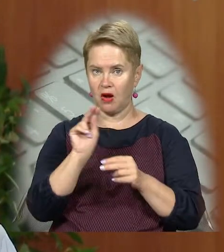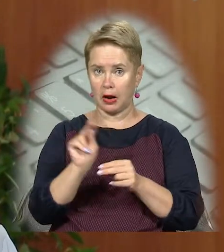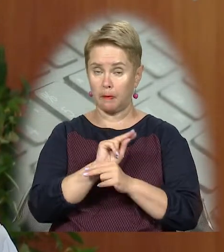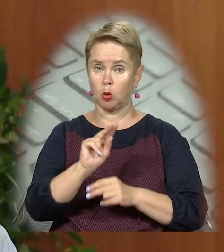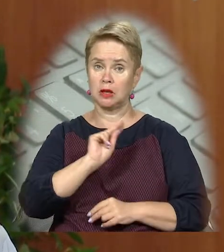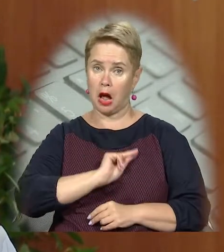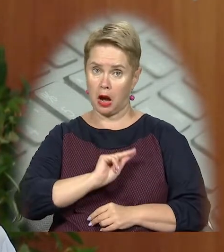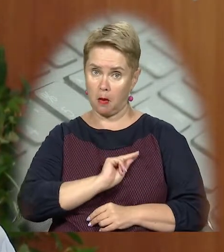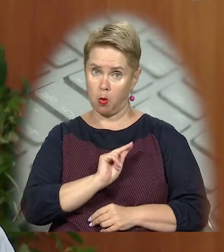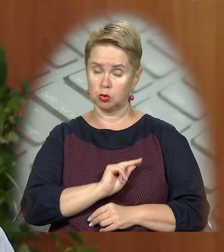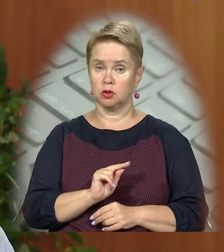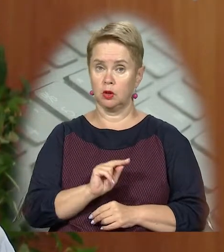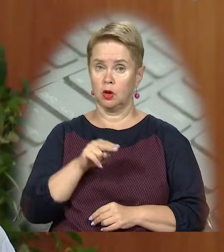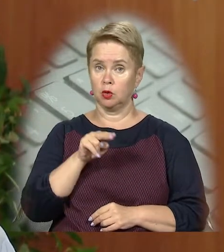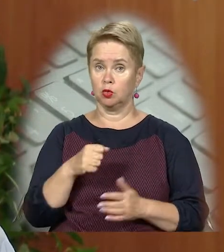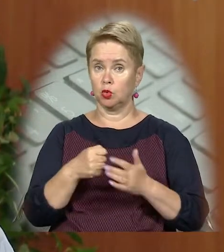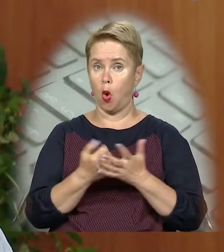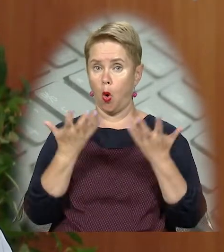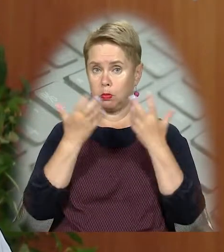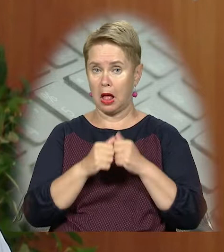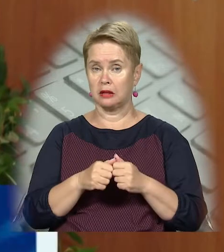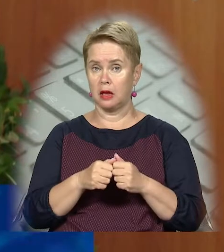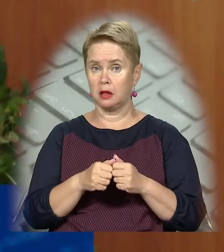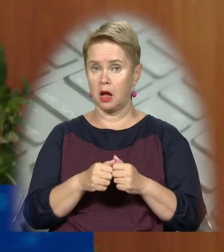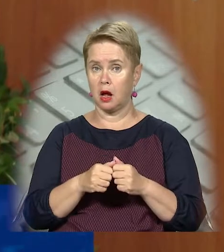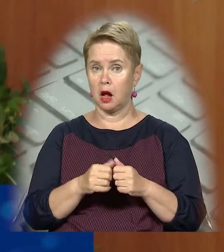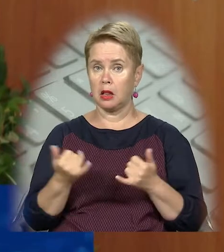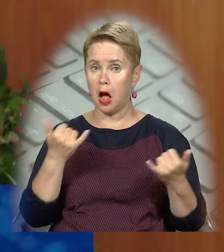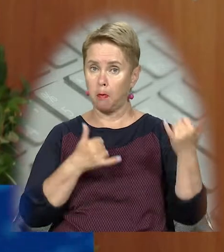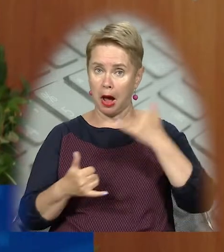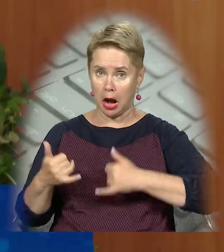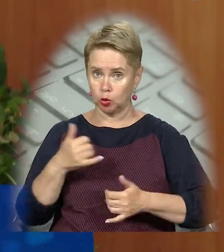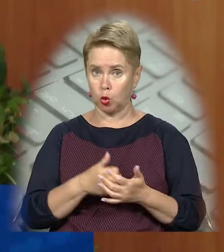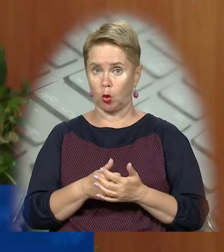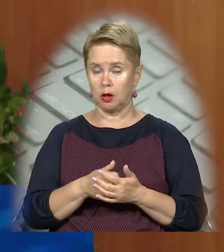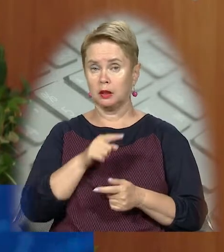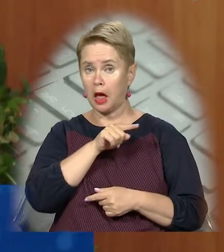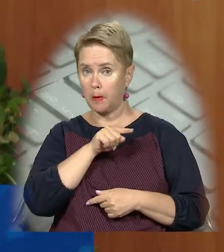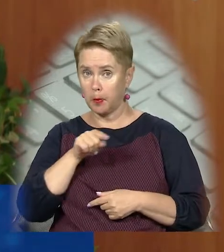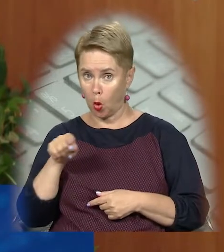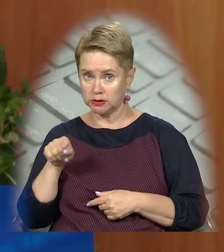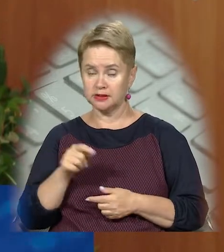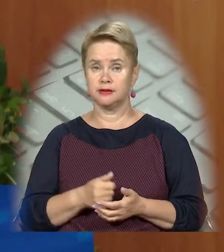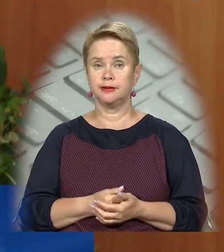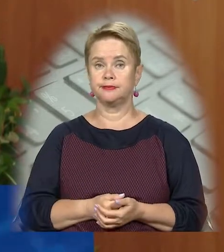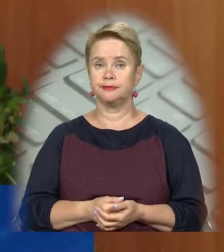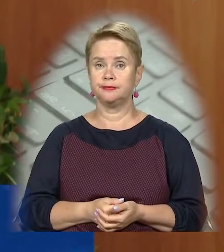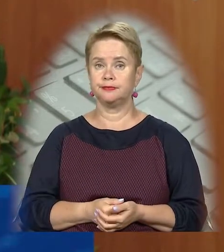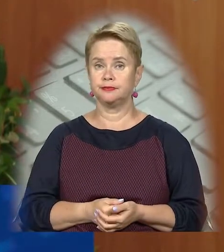ремонтні роботи до обладнання лабораторії. І на протязі,